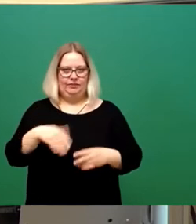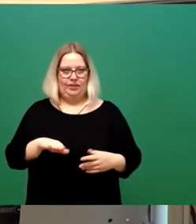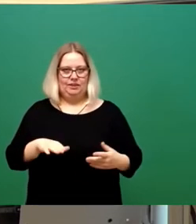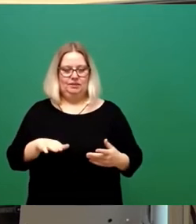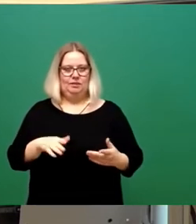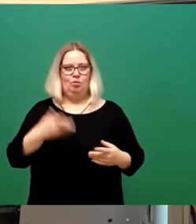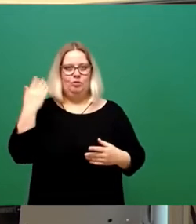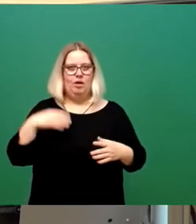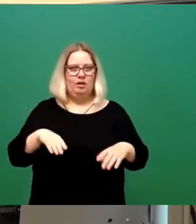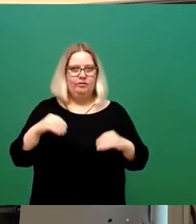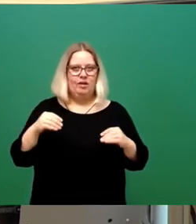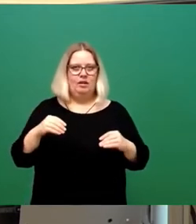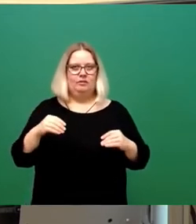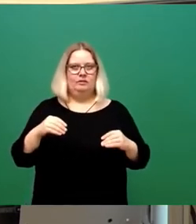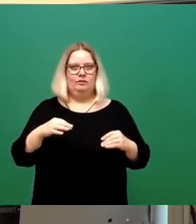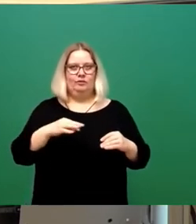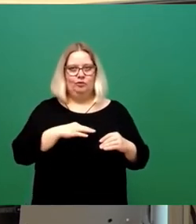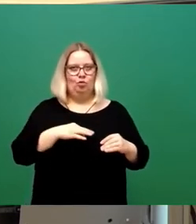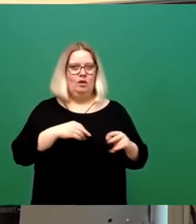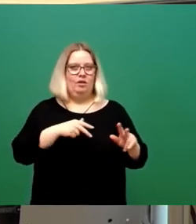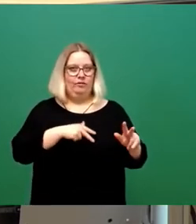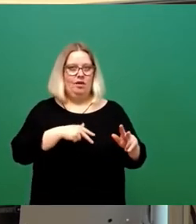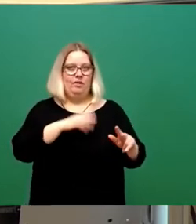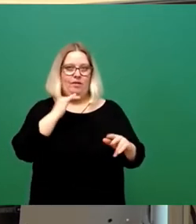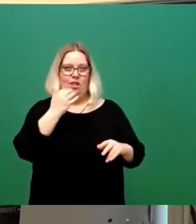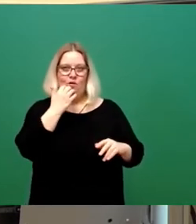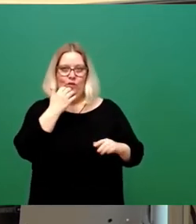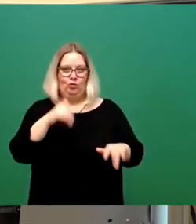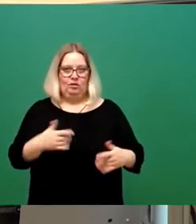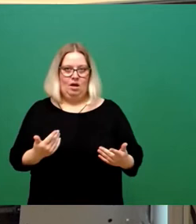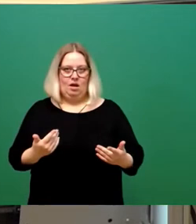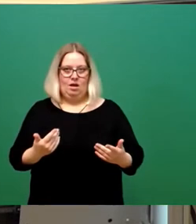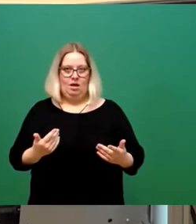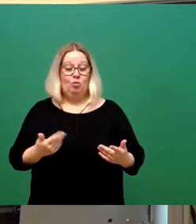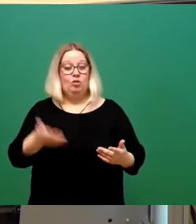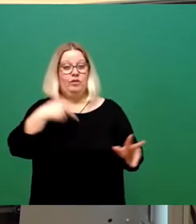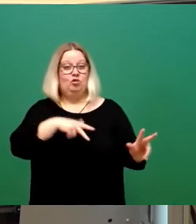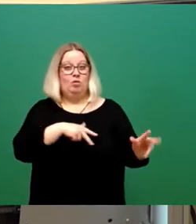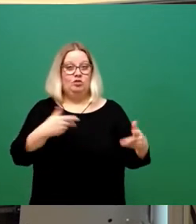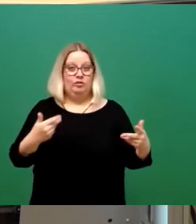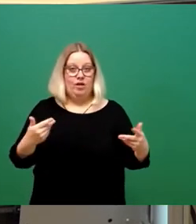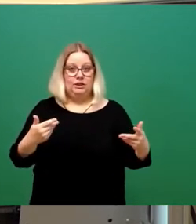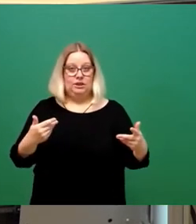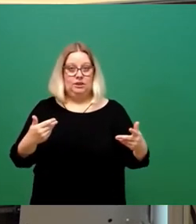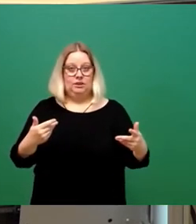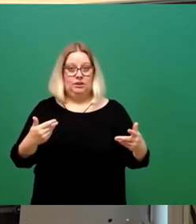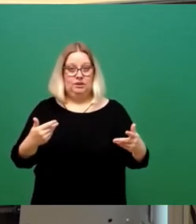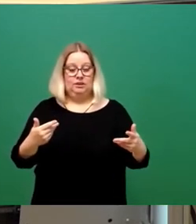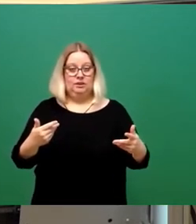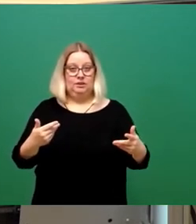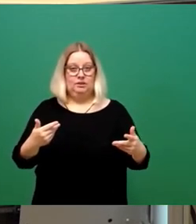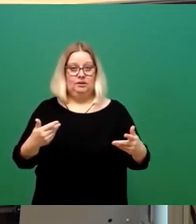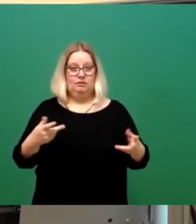stand da für mich durchaus viel Hoffnung. Was uns nämlich versprochen worden ist von Ihnen, Herr Oberbürgermeister, ist eine